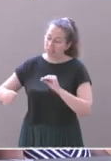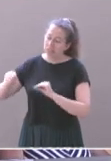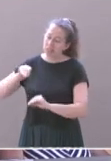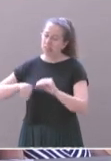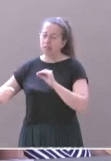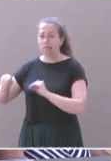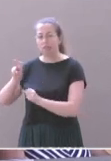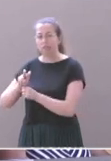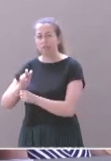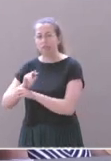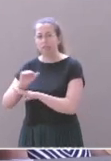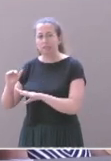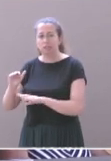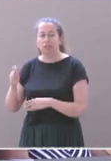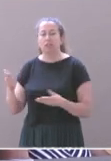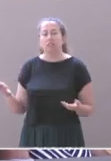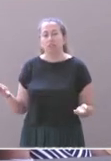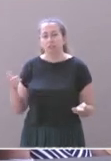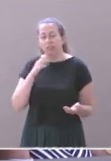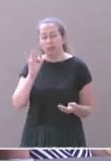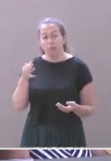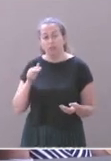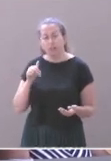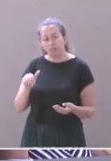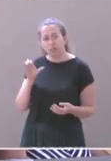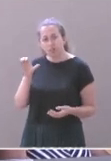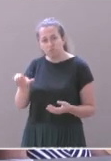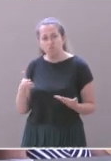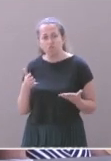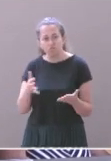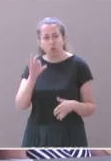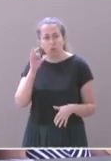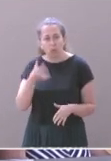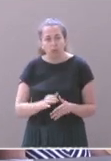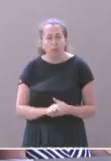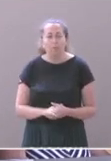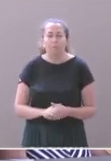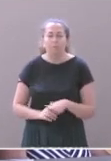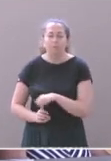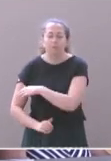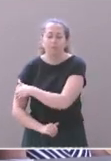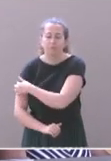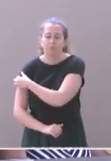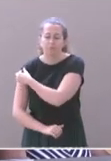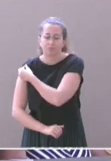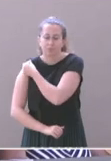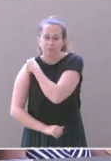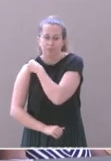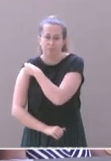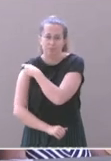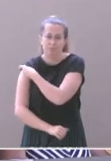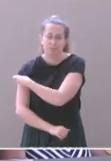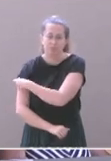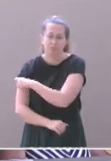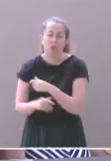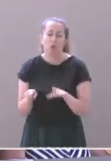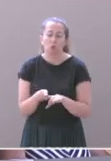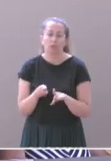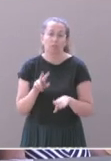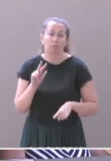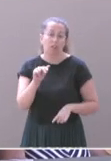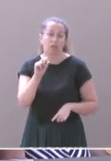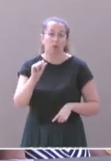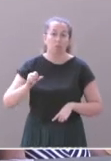Donc cet investissement sera majeur. Je signale aussi que ce sera peut-être le premier équipement sur Montpellier où la